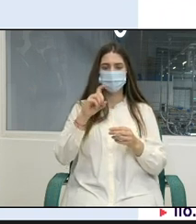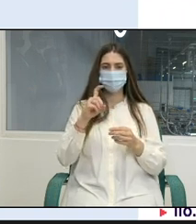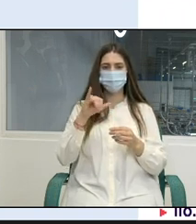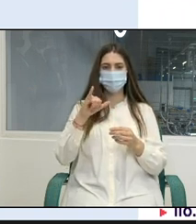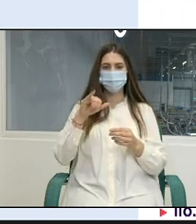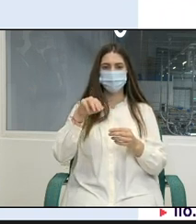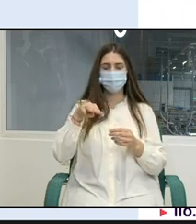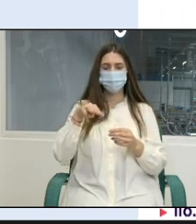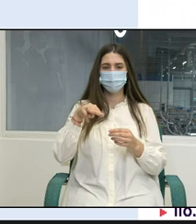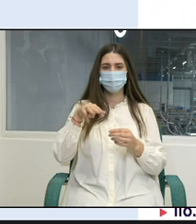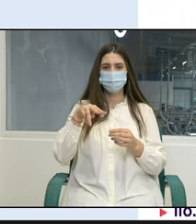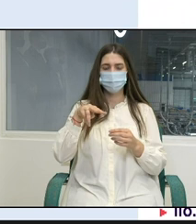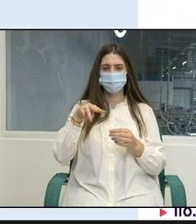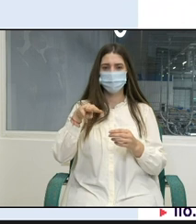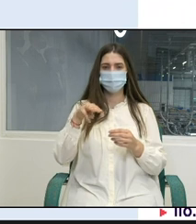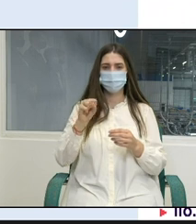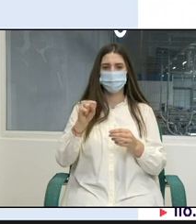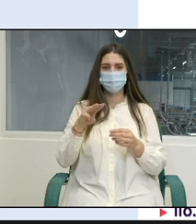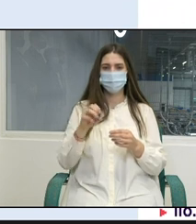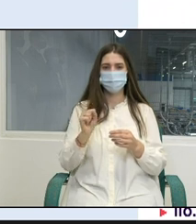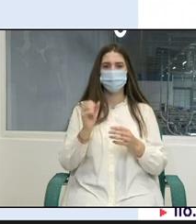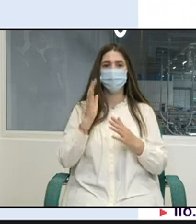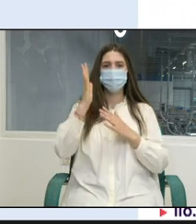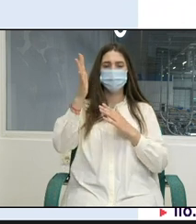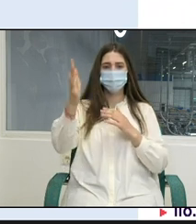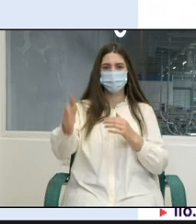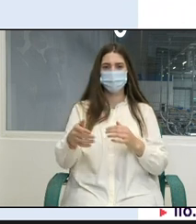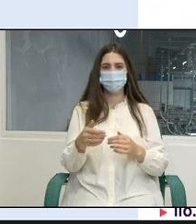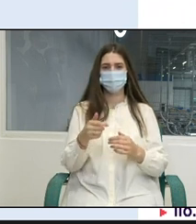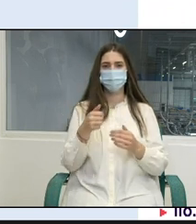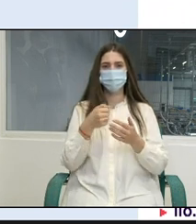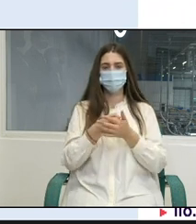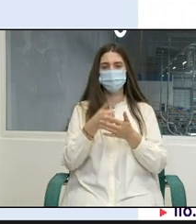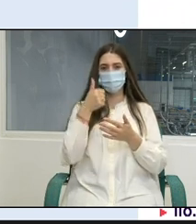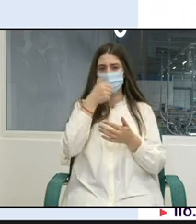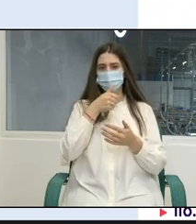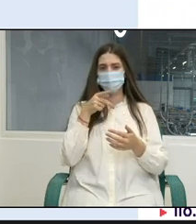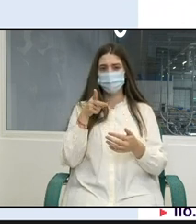dorim să le realizăm până la sfârșitul anului 24.